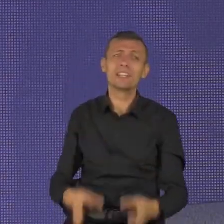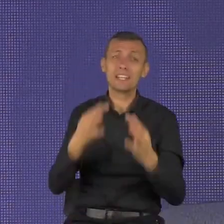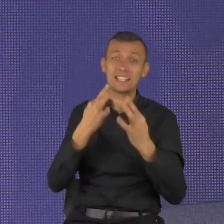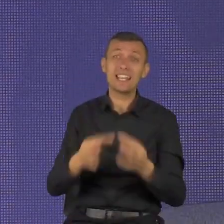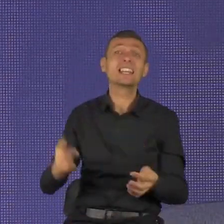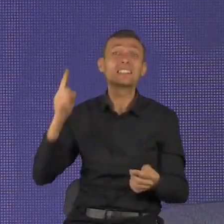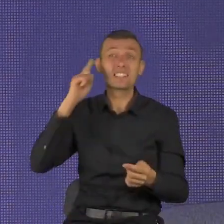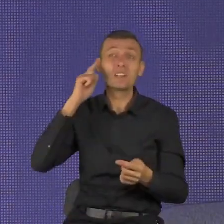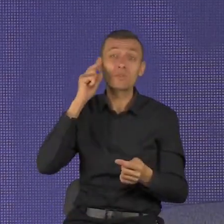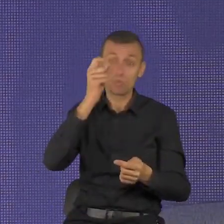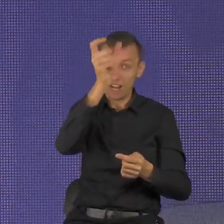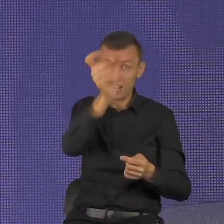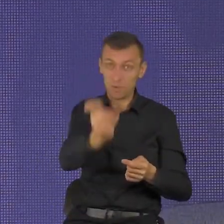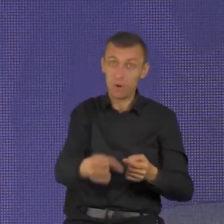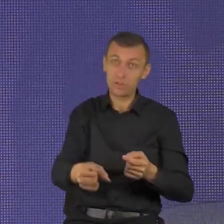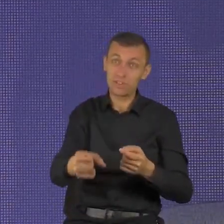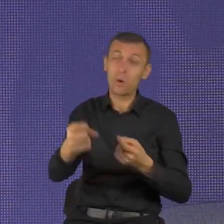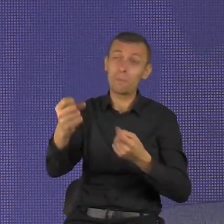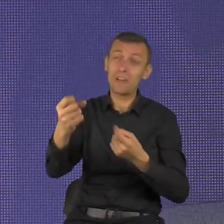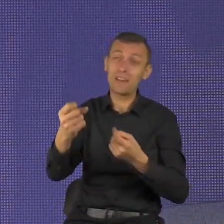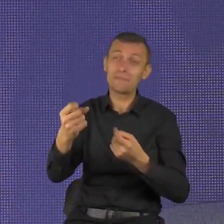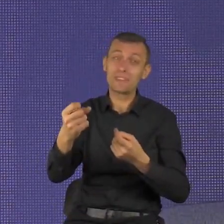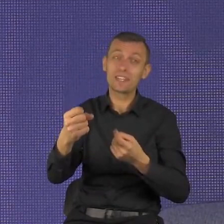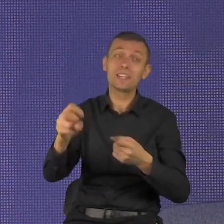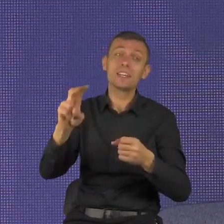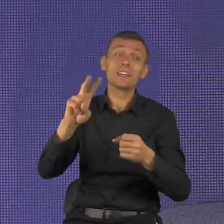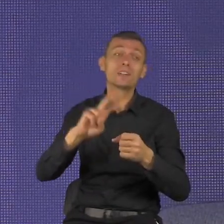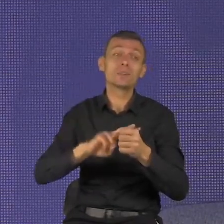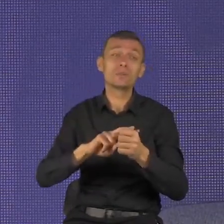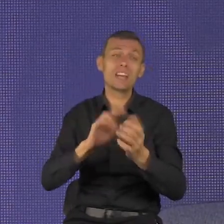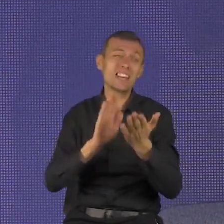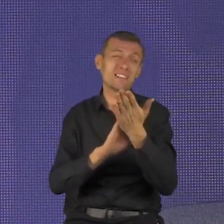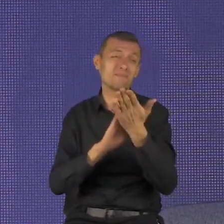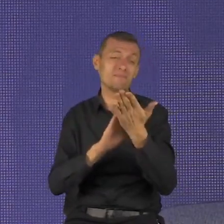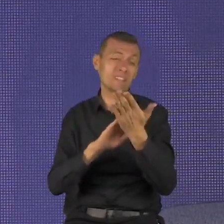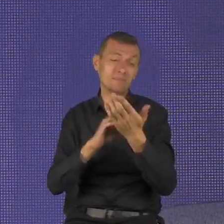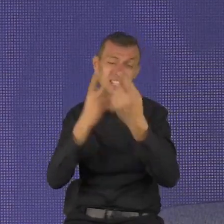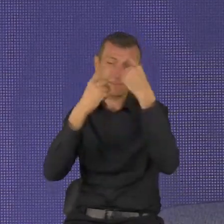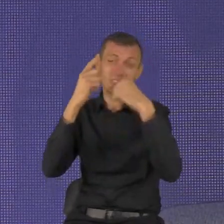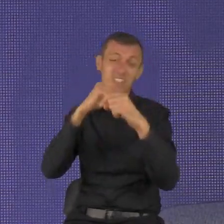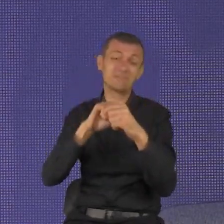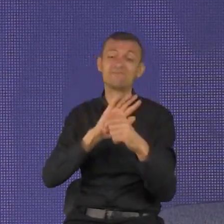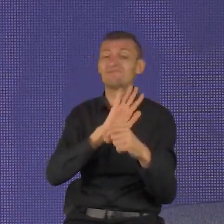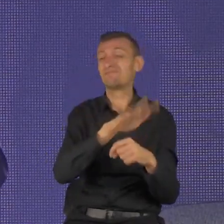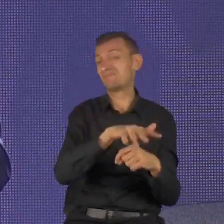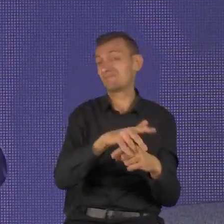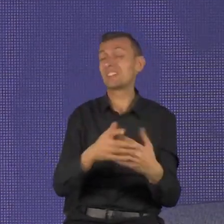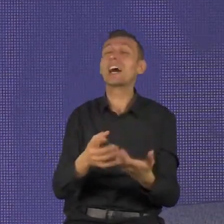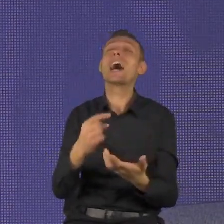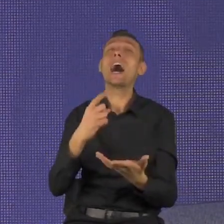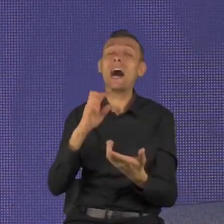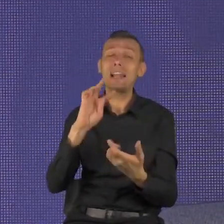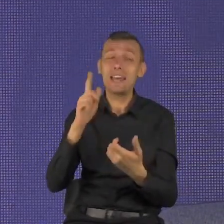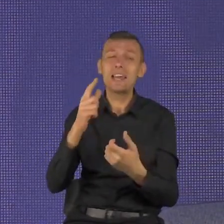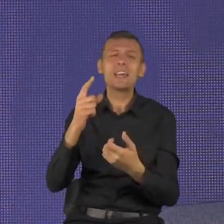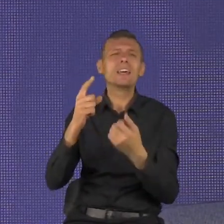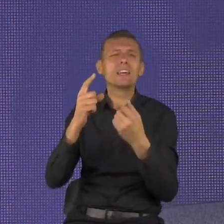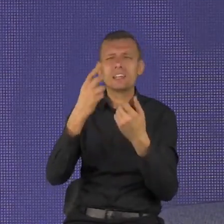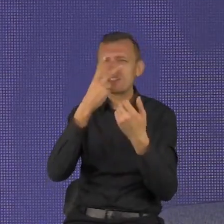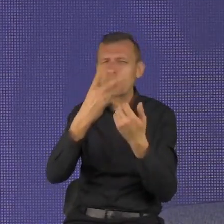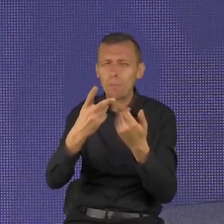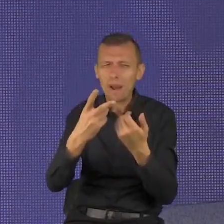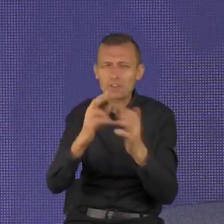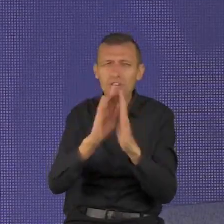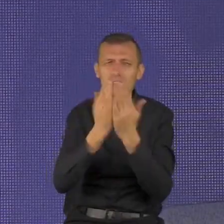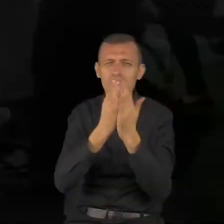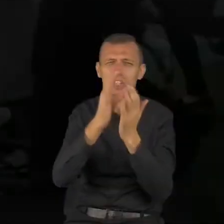ale mam nadzieję, że się stanie chociażby przez ten wiersz, który teraz przeczytam. Księga Kaznodziei Salomona, czwarty rozdział, szósty